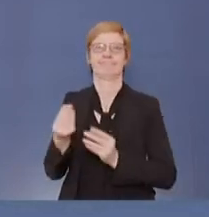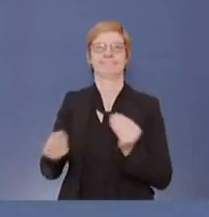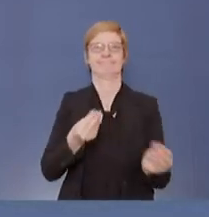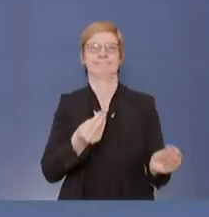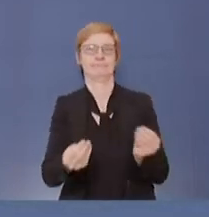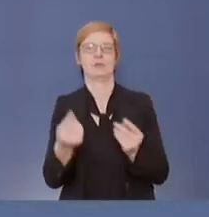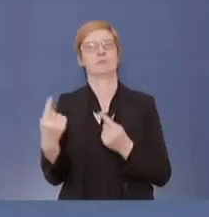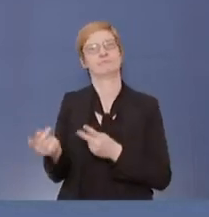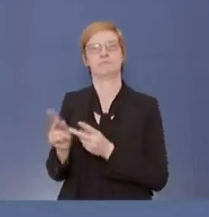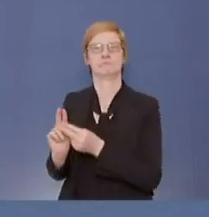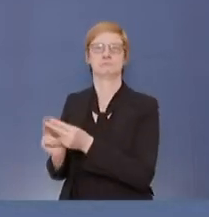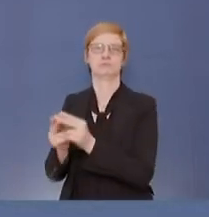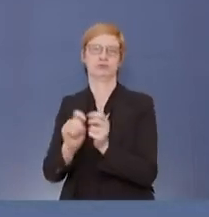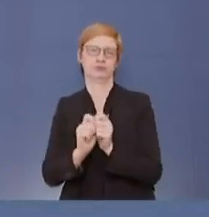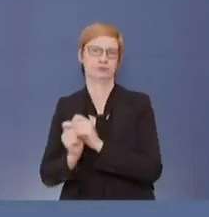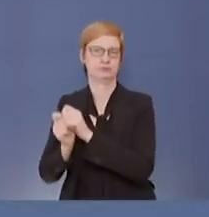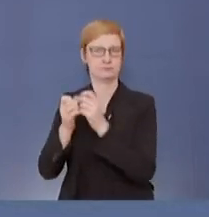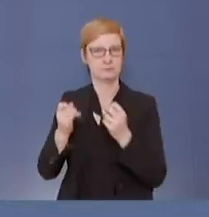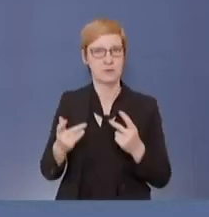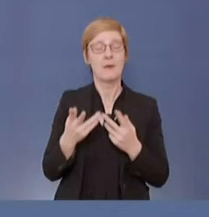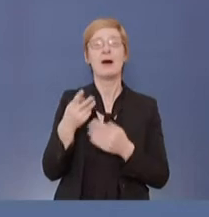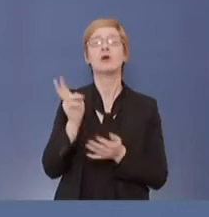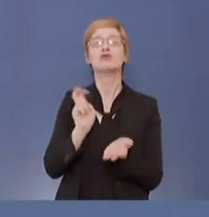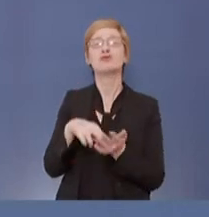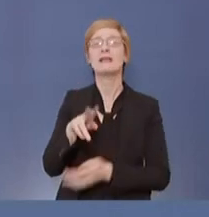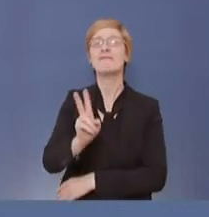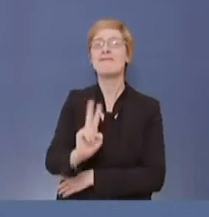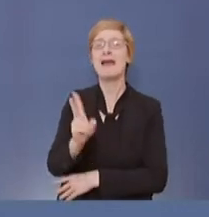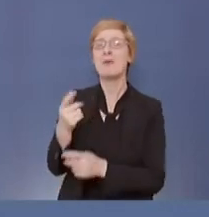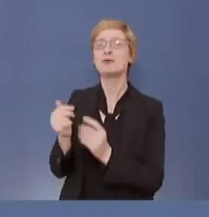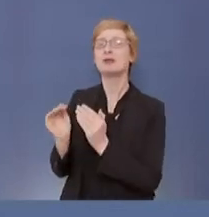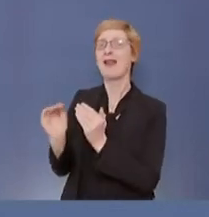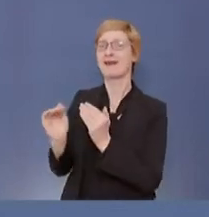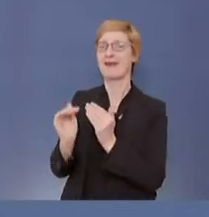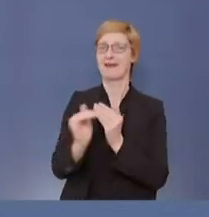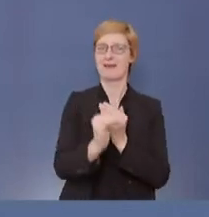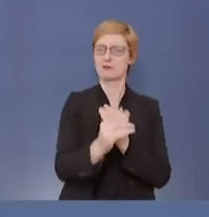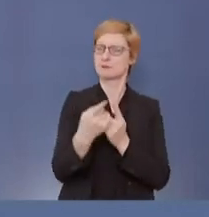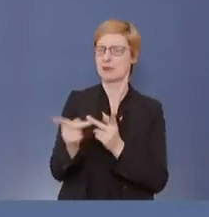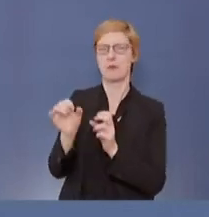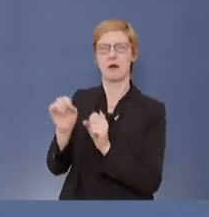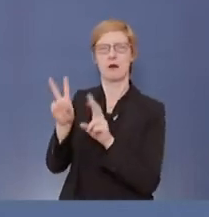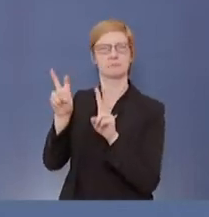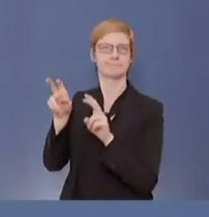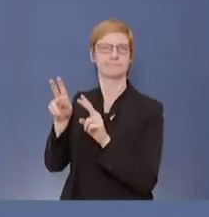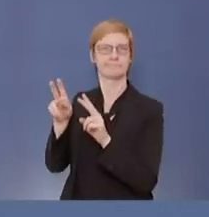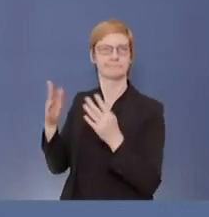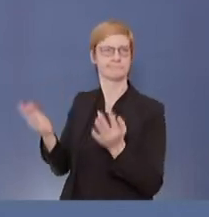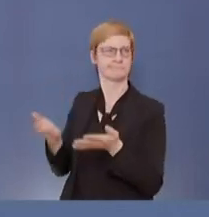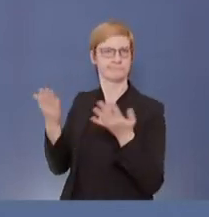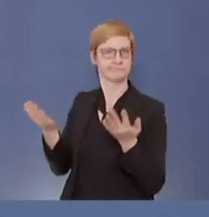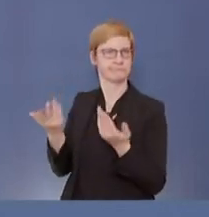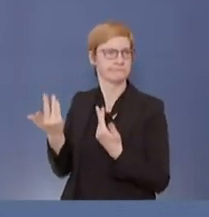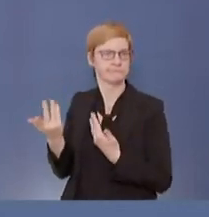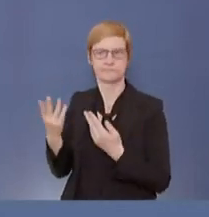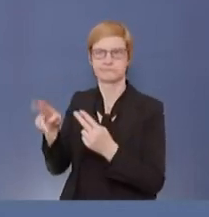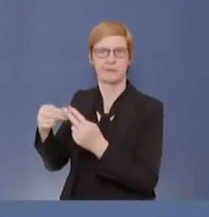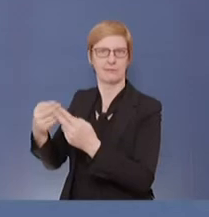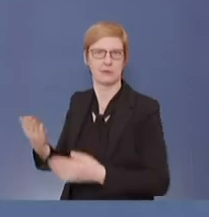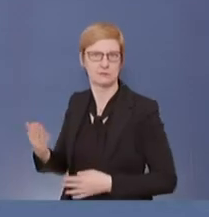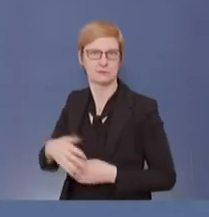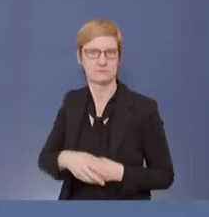Zuständigkeit für die Vorschriften bei den Ländern liegt. Und insofern ist die Frage zu beantworten. Der Bund macht ein Muster